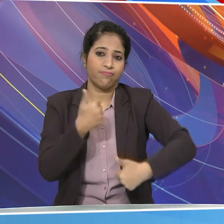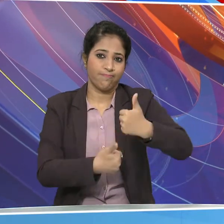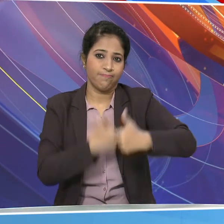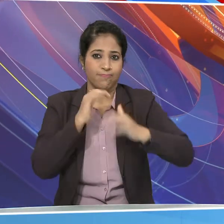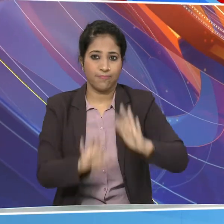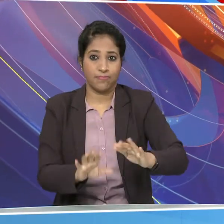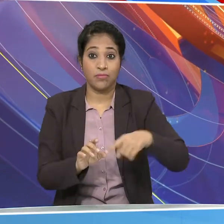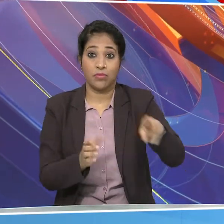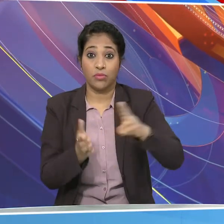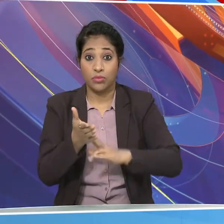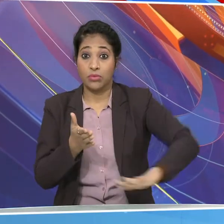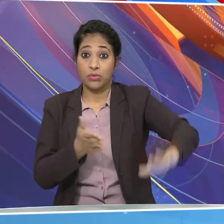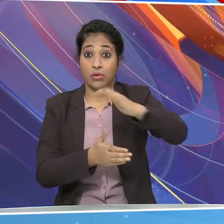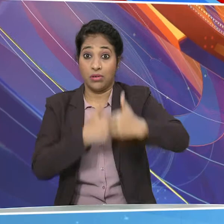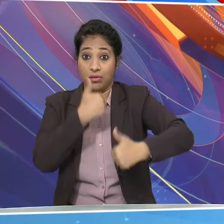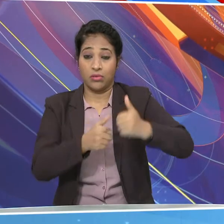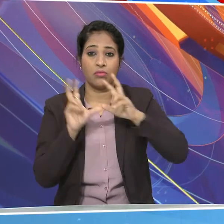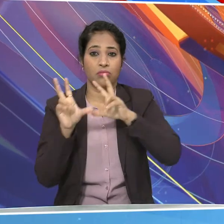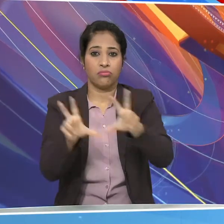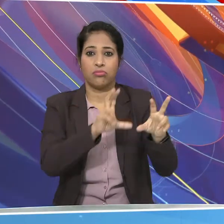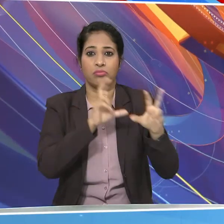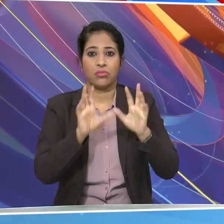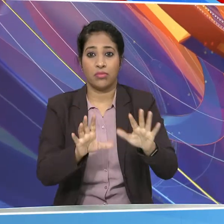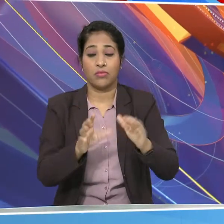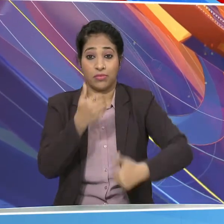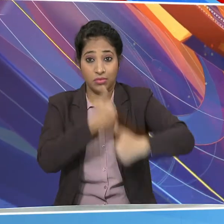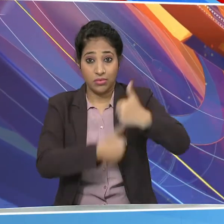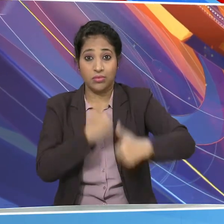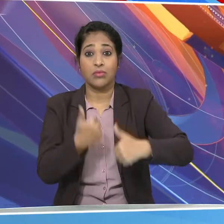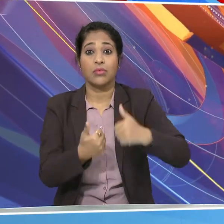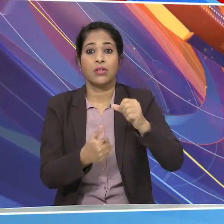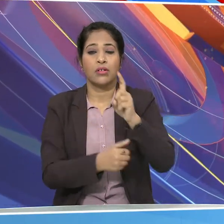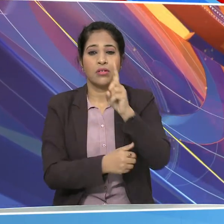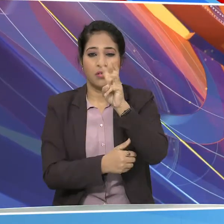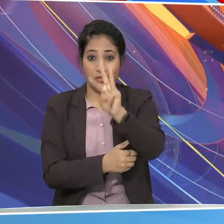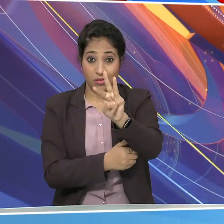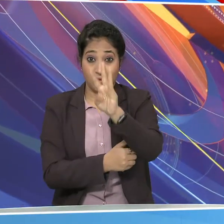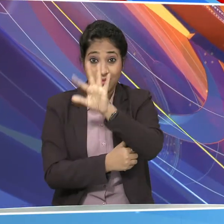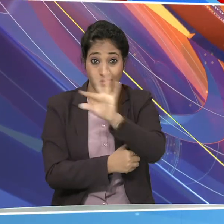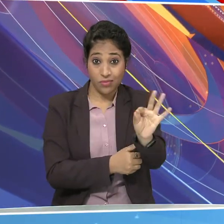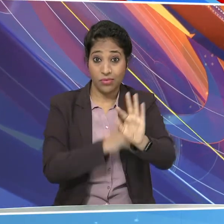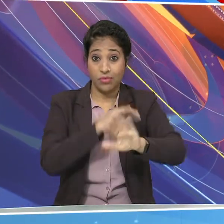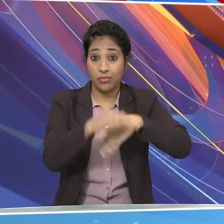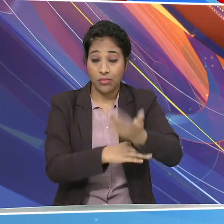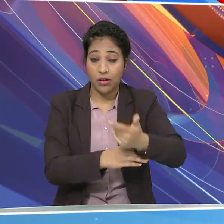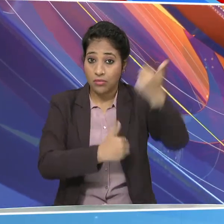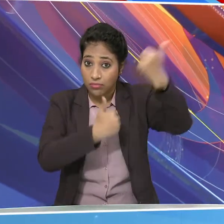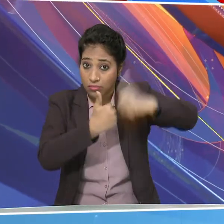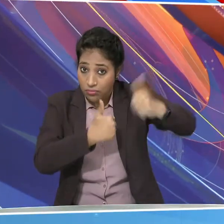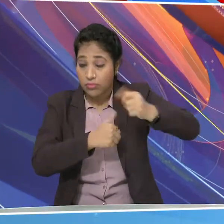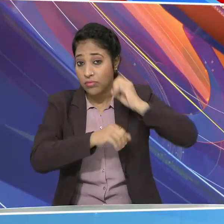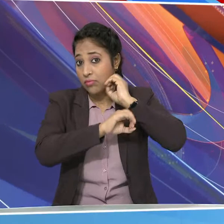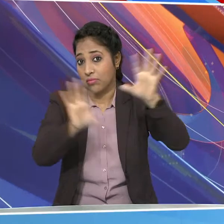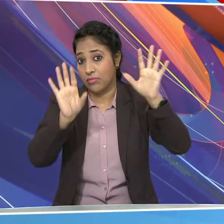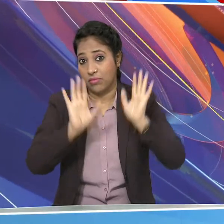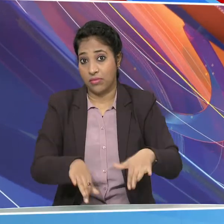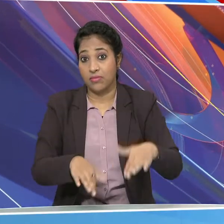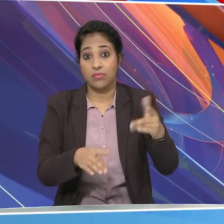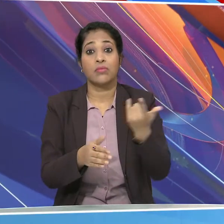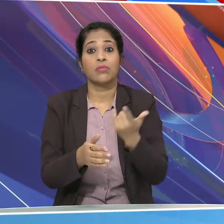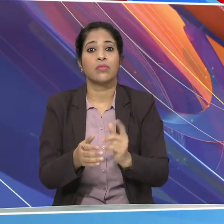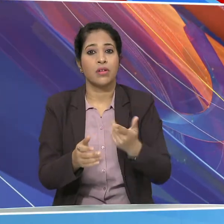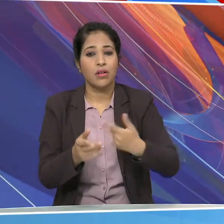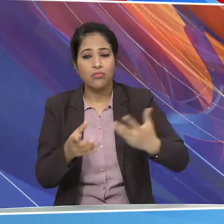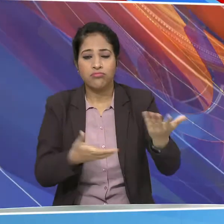एजंसी इसका आयोजित करेगी परीक्षा के तीन सप्ता के भीतर परिनामों की घोशना कर दी जाएगी सेयुक्त